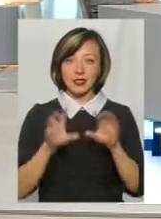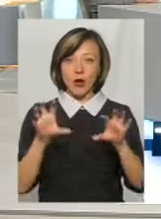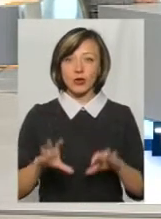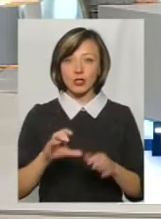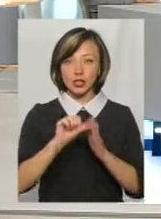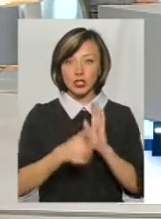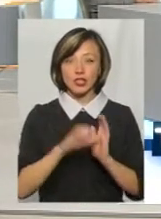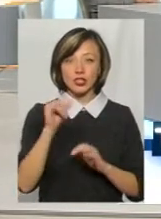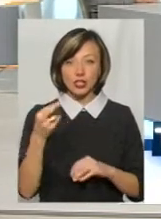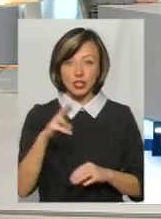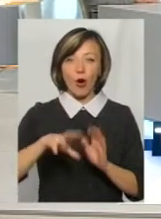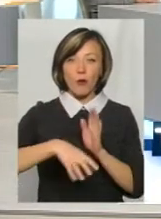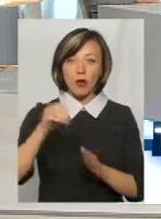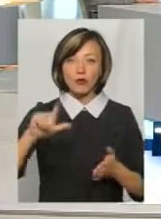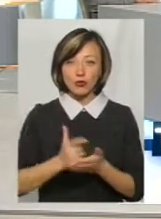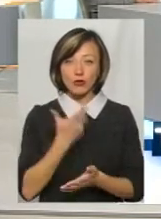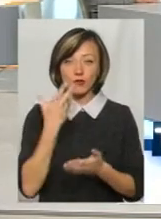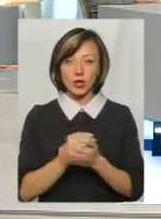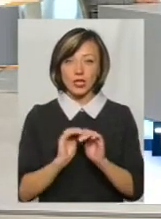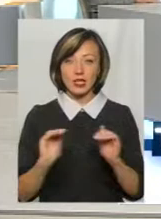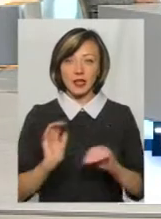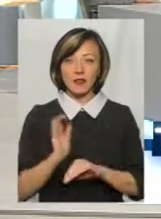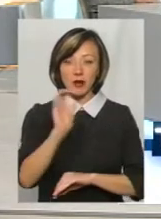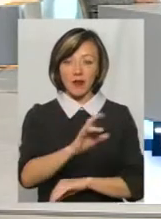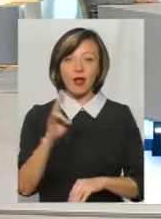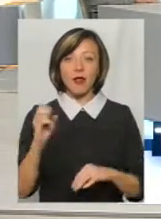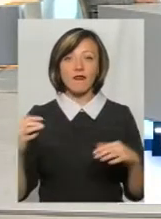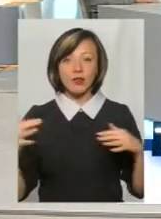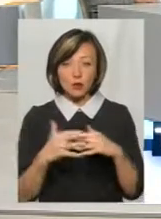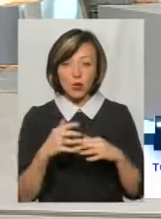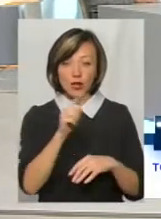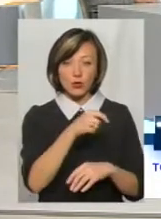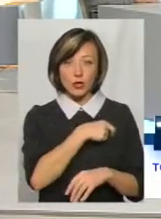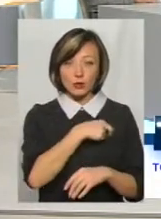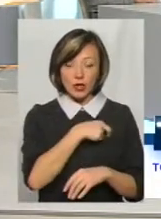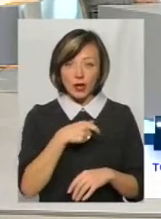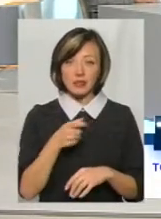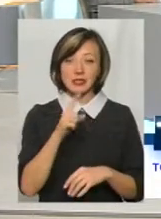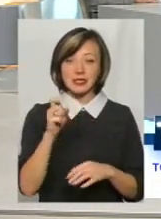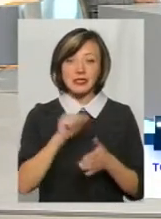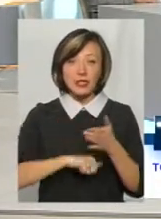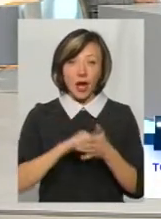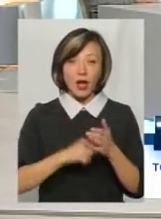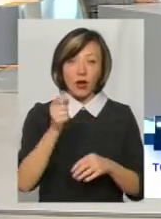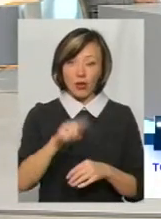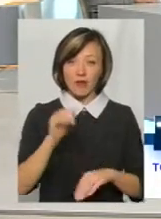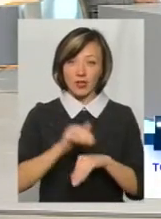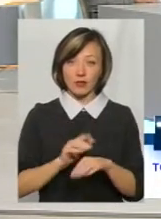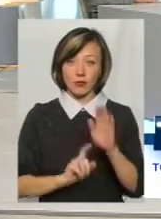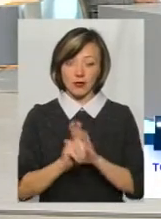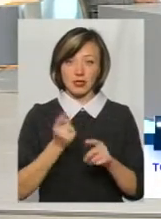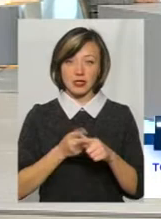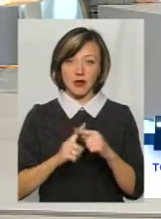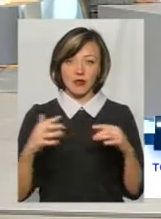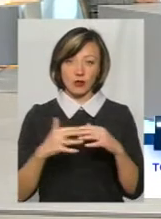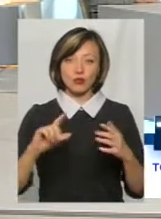обираємо знову, своїх дітей відправляємо на війну, а за того депутата, і за якого, я фактично впевнений, почалась ця